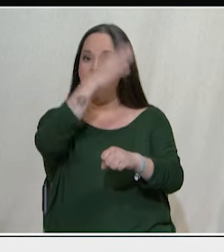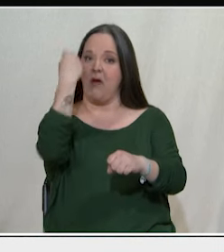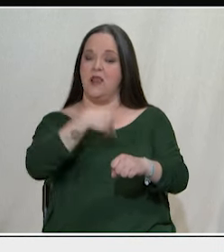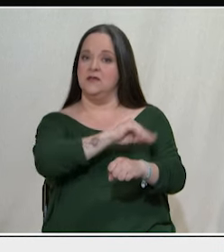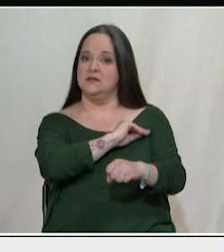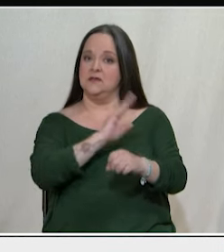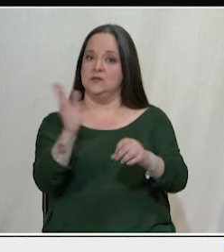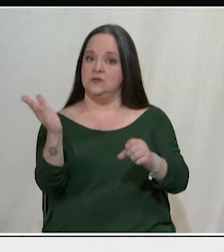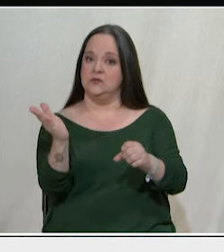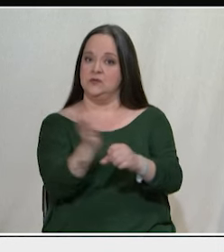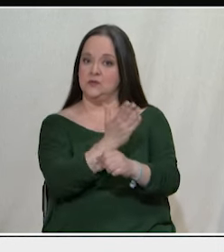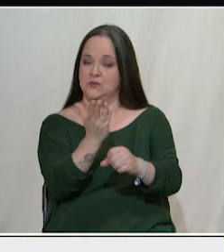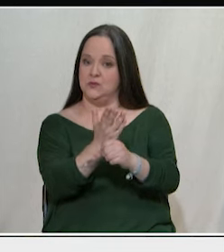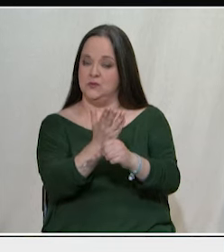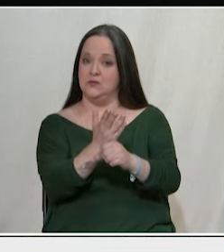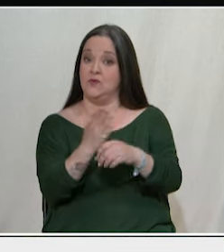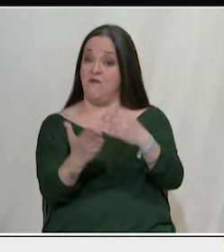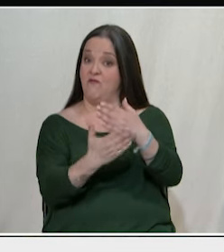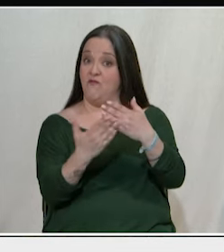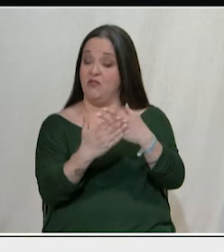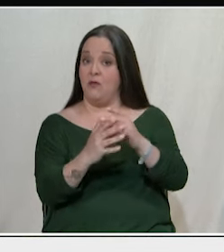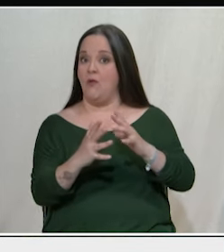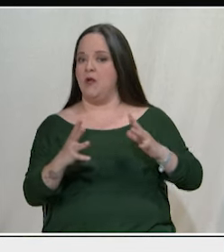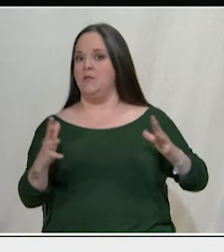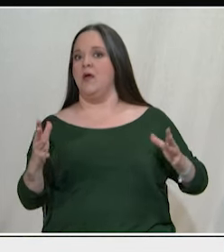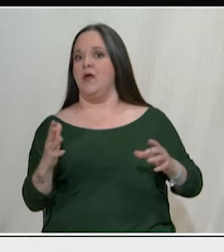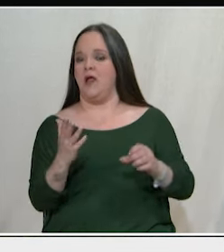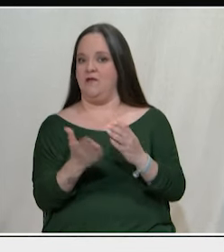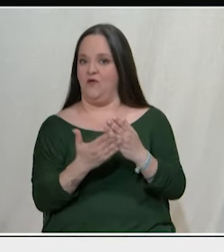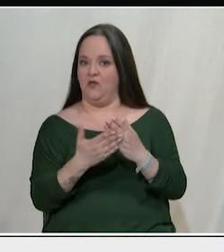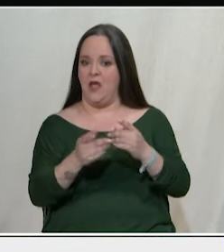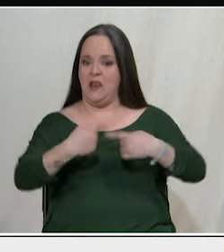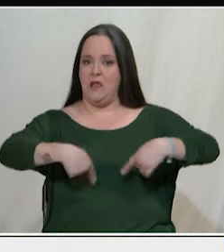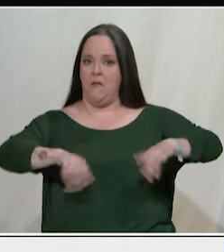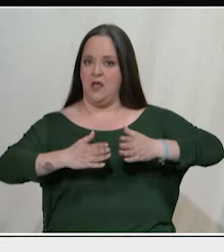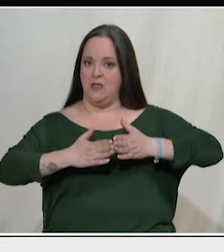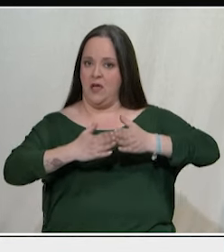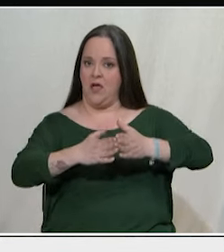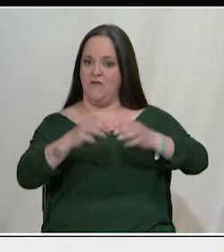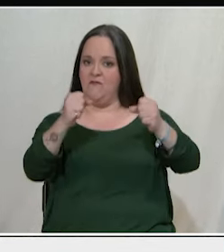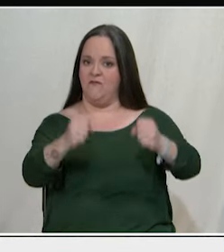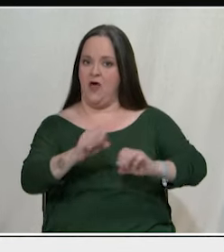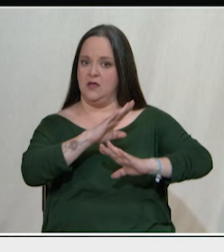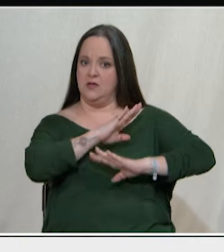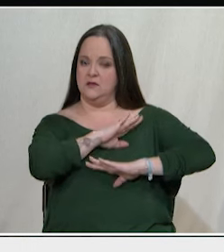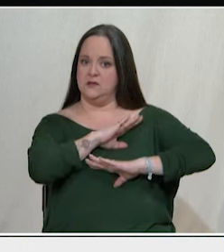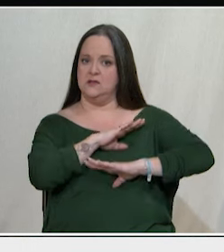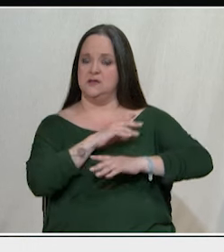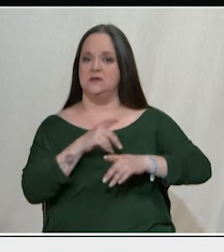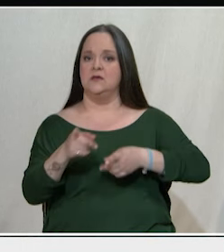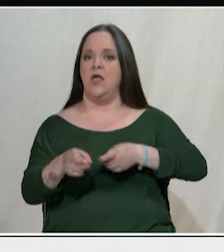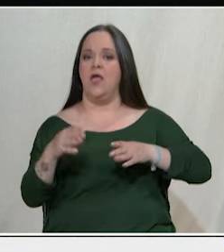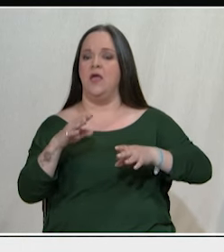που έχει παρέσχει είναι τεράστια. Λιμάνια, βάσεις, εξοπλισμό, ιδεολογική στήχηση με την